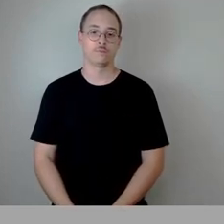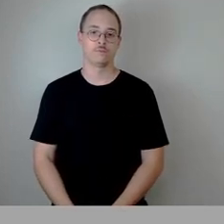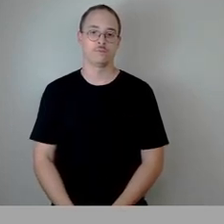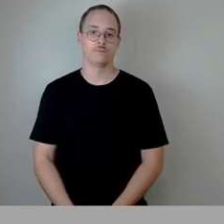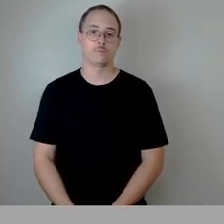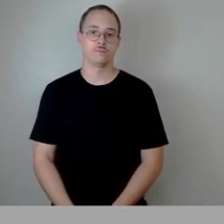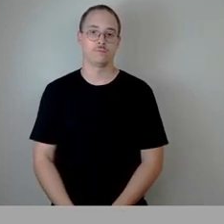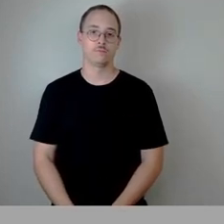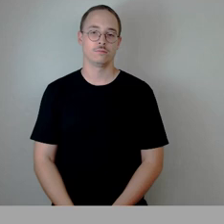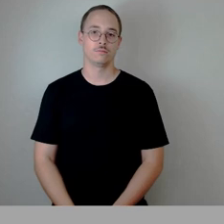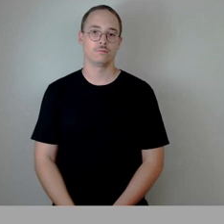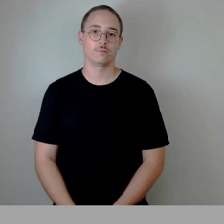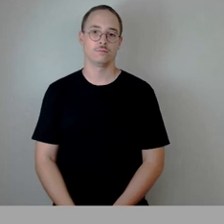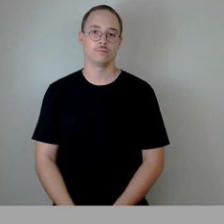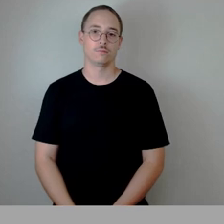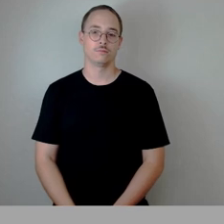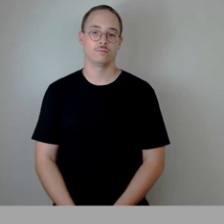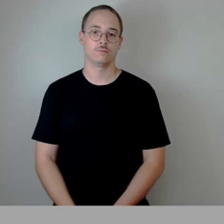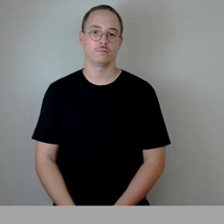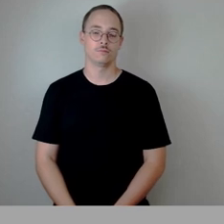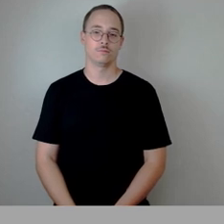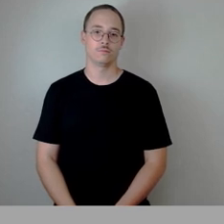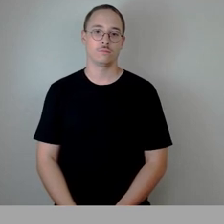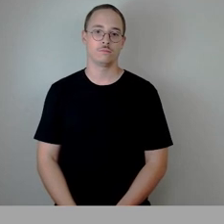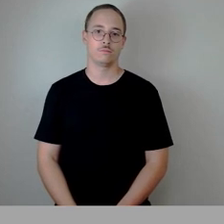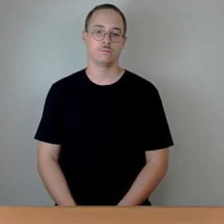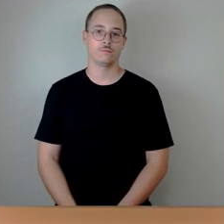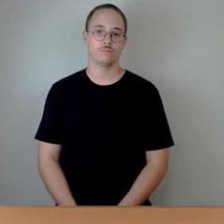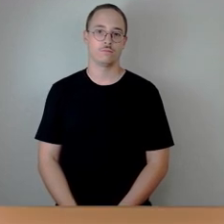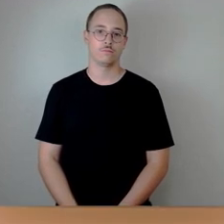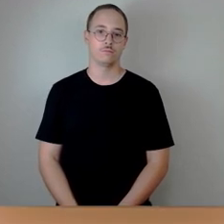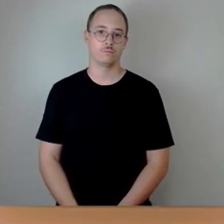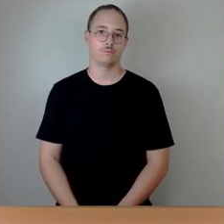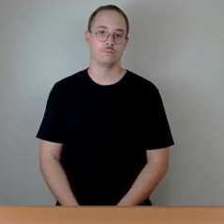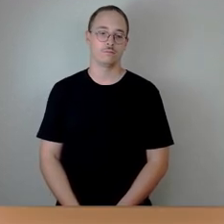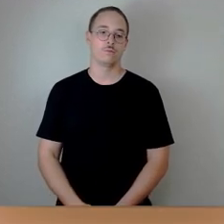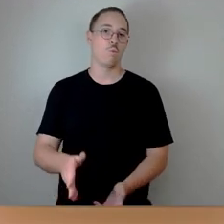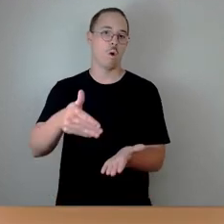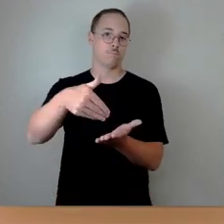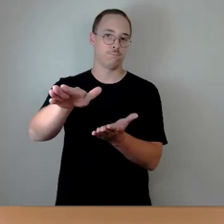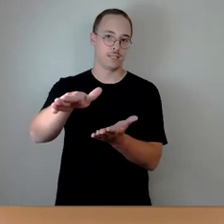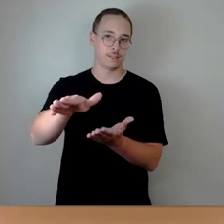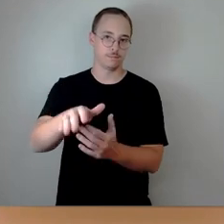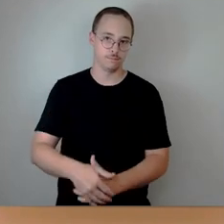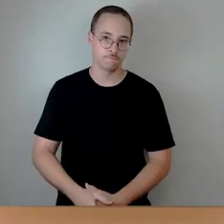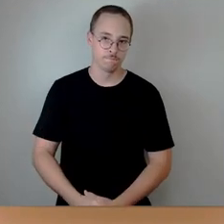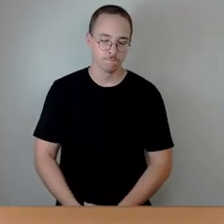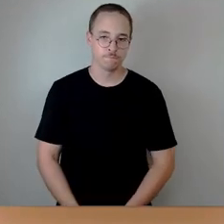0 Ja, 64 Nein, keine Enthaltung, damit abgelehnt. Wir kommen damit